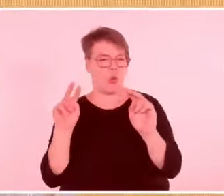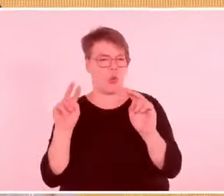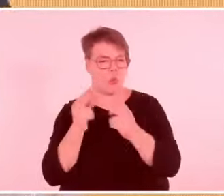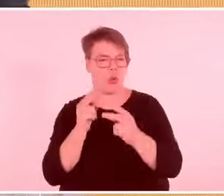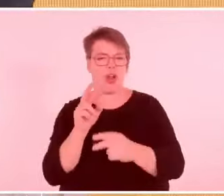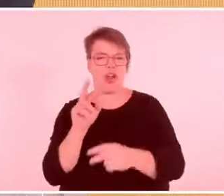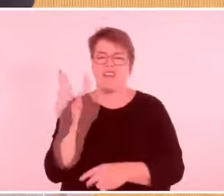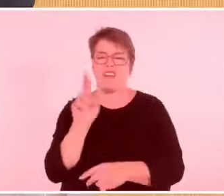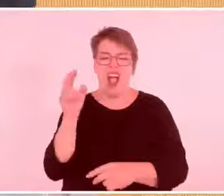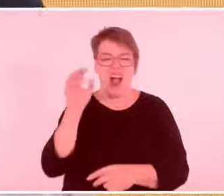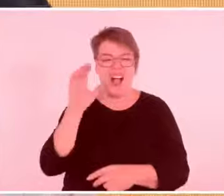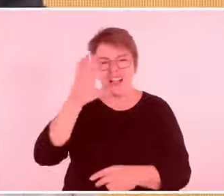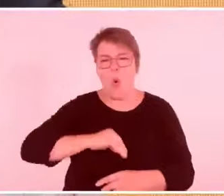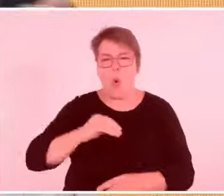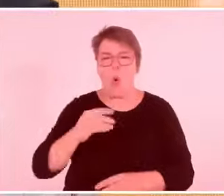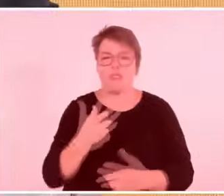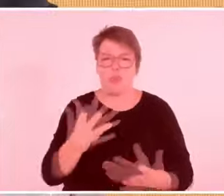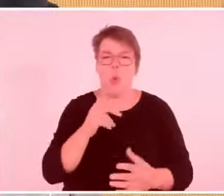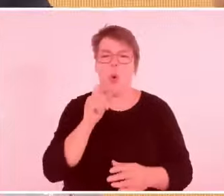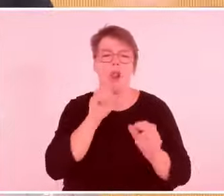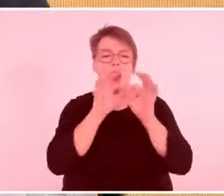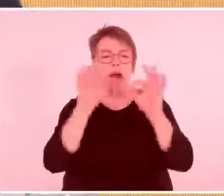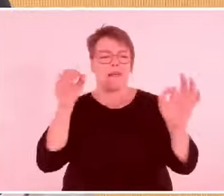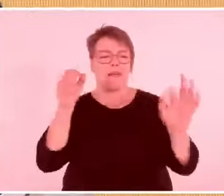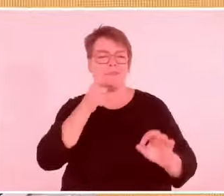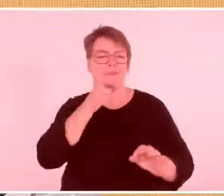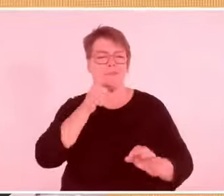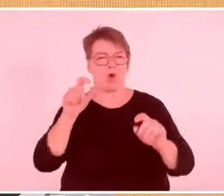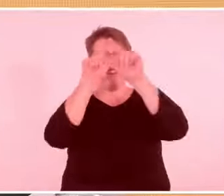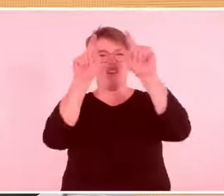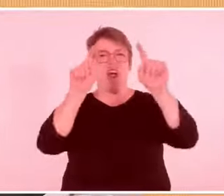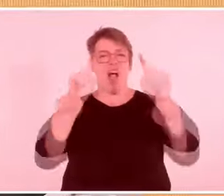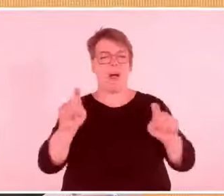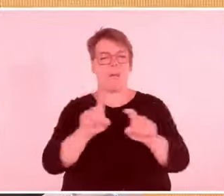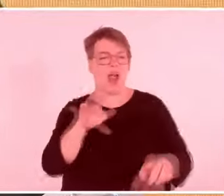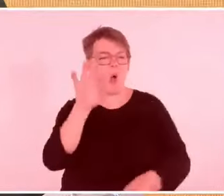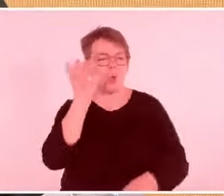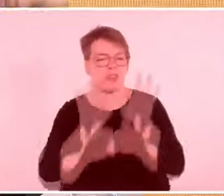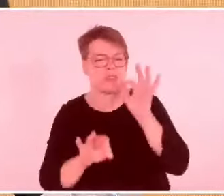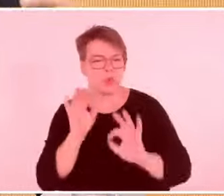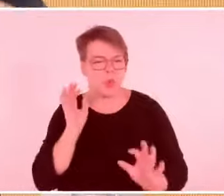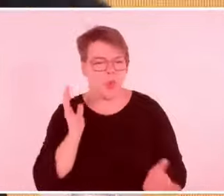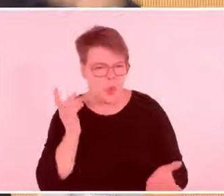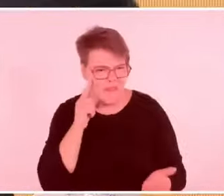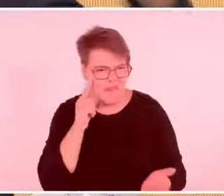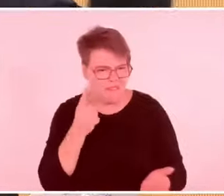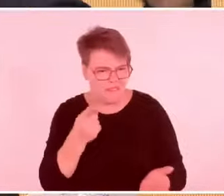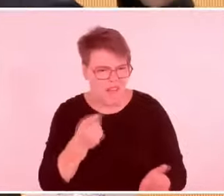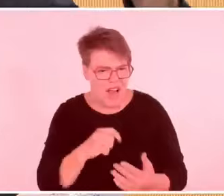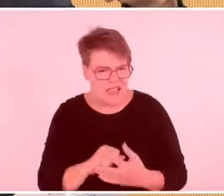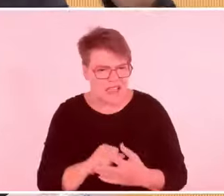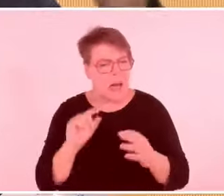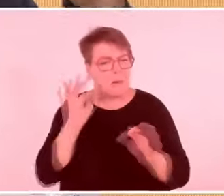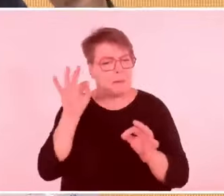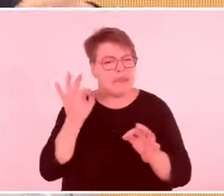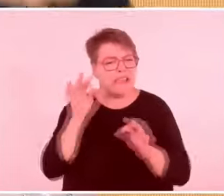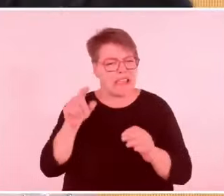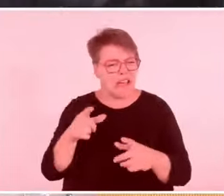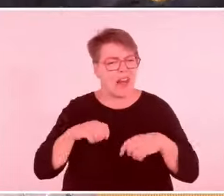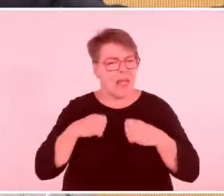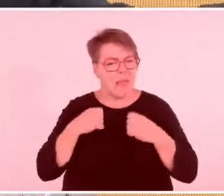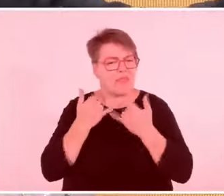kastriert werden, die sich sexuell nicht entwickeln dürfen, die müssen einfach arbeiten, die sind Arbeiterinnen, dann haben sie eine Königin,